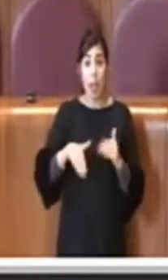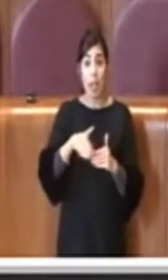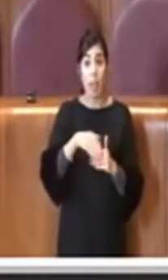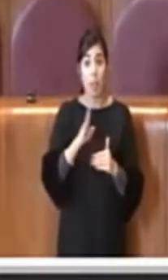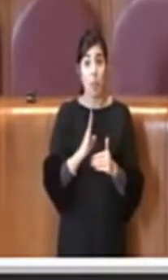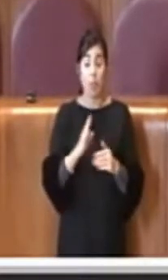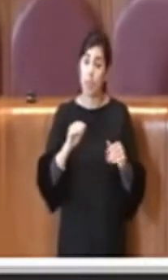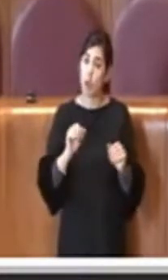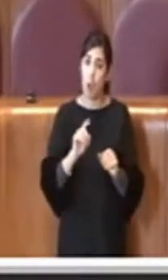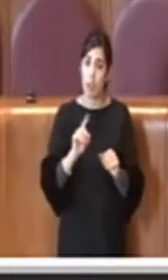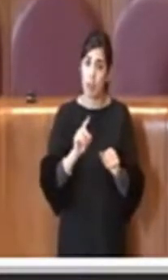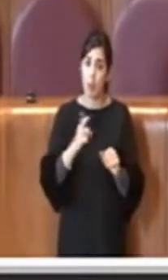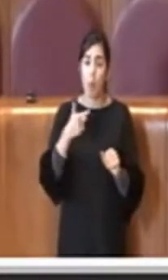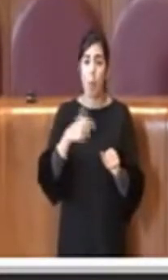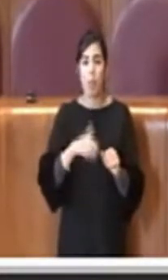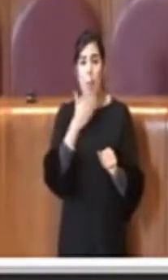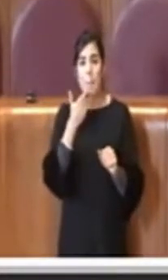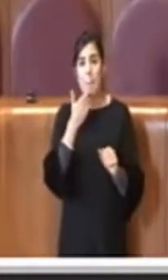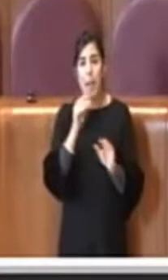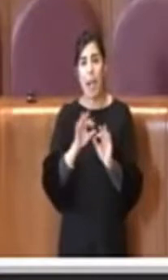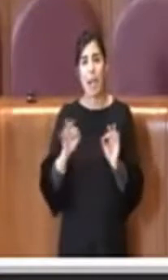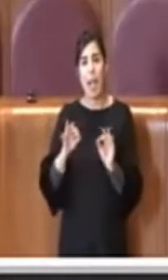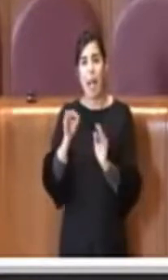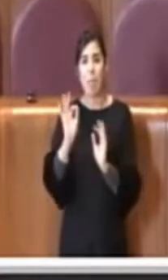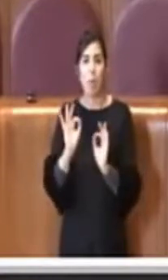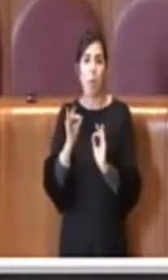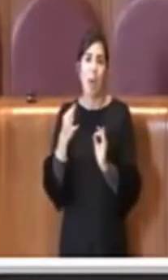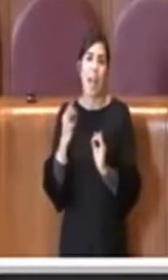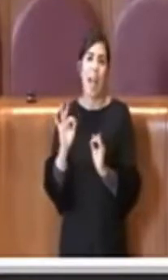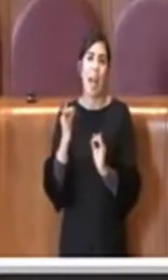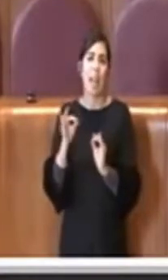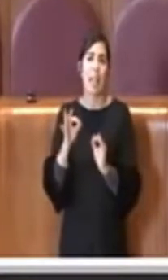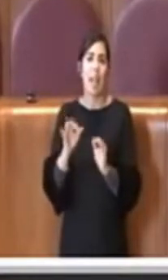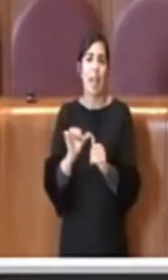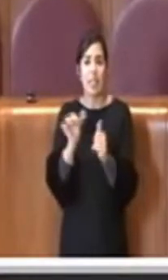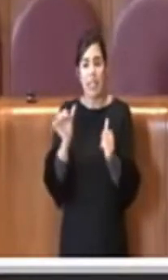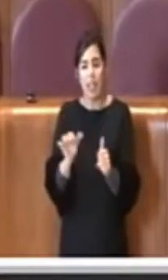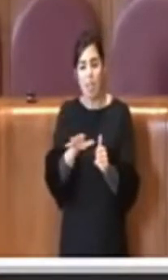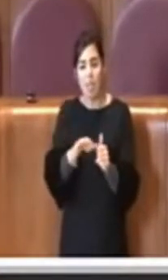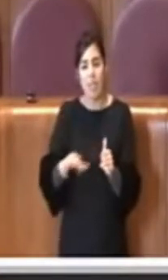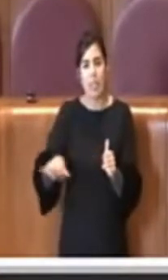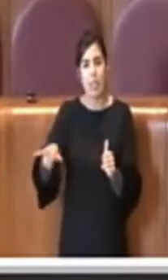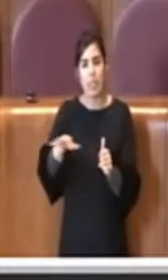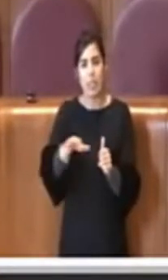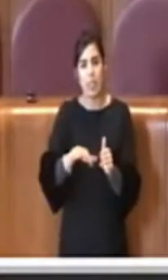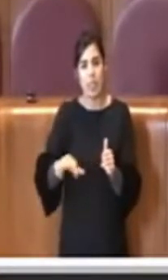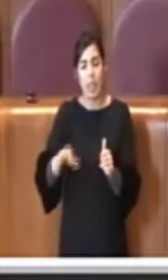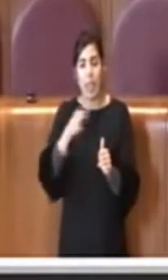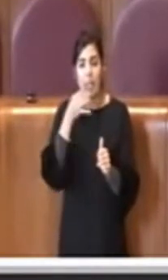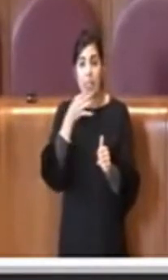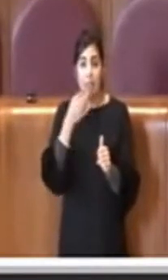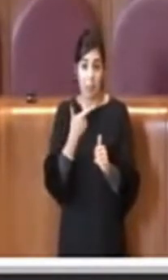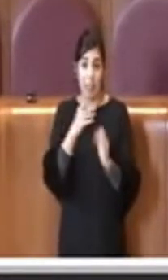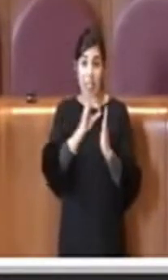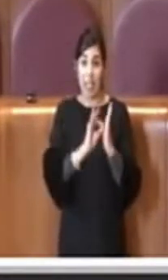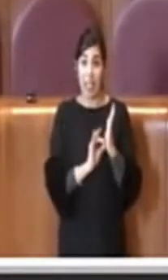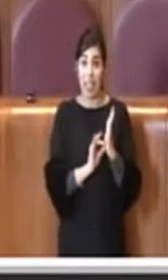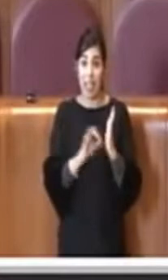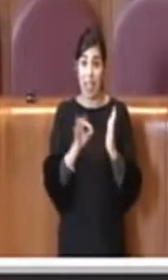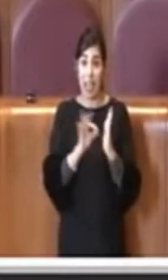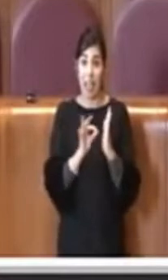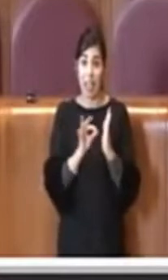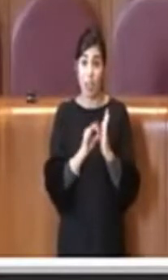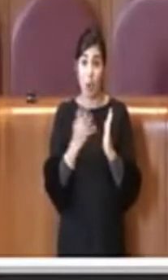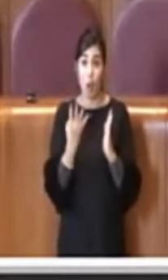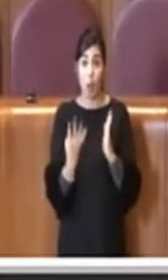mancano le caratteristiche fisiche per farlo. Quindi i criteri che sono stabiliti dall'articolo 4